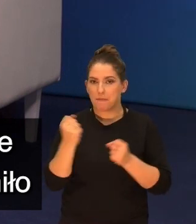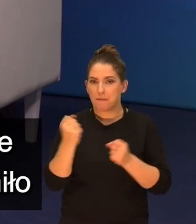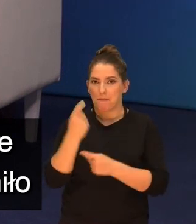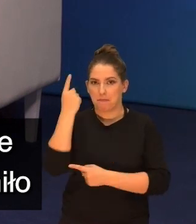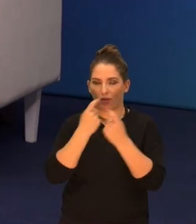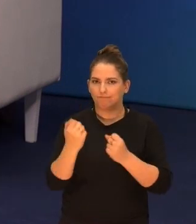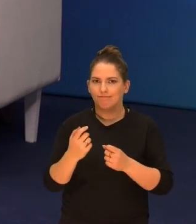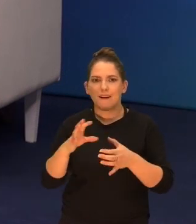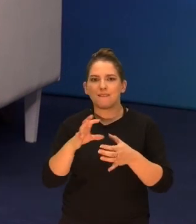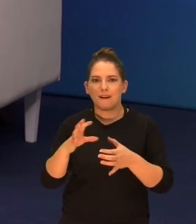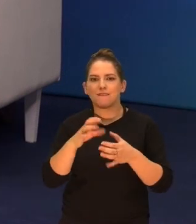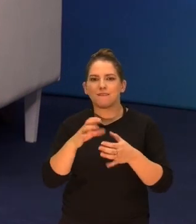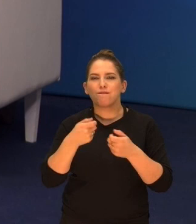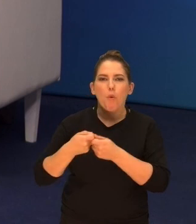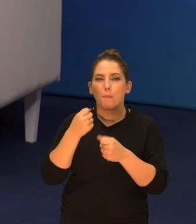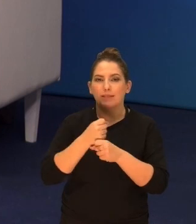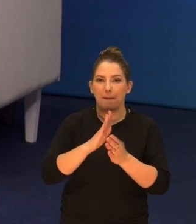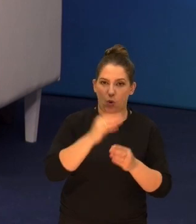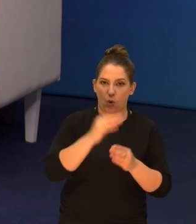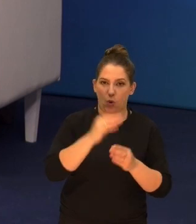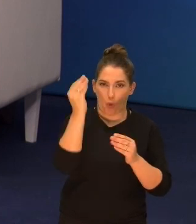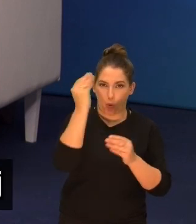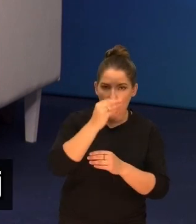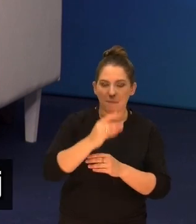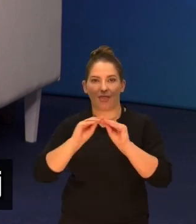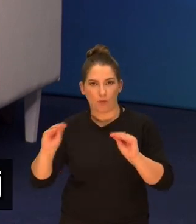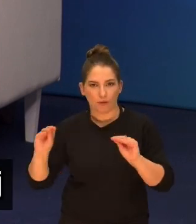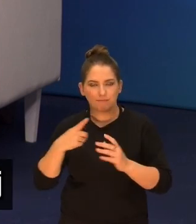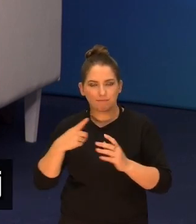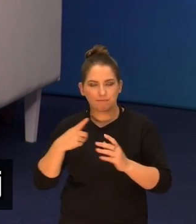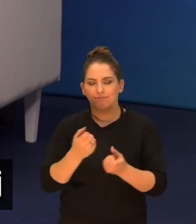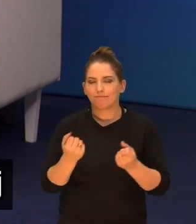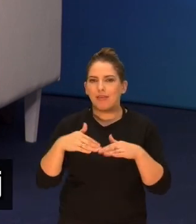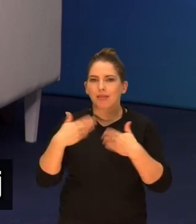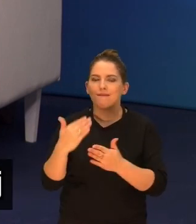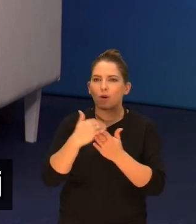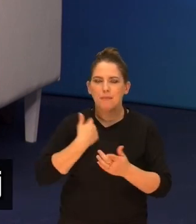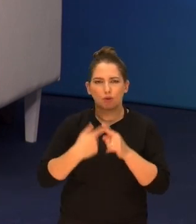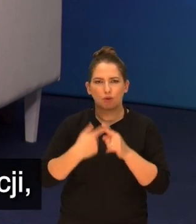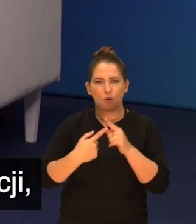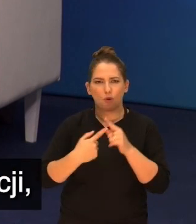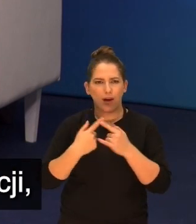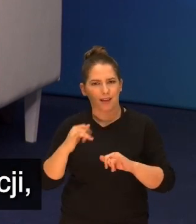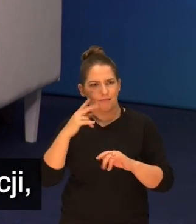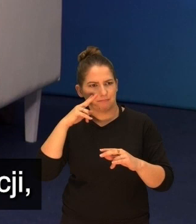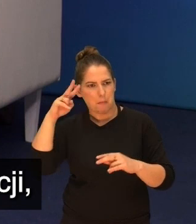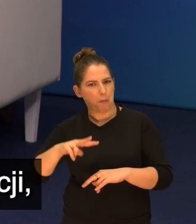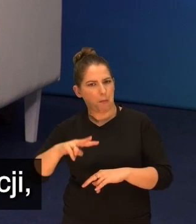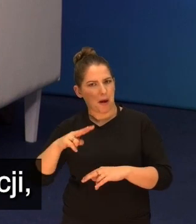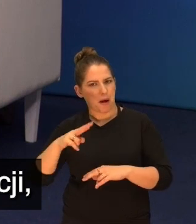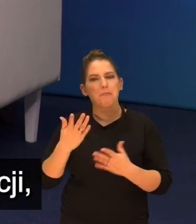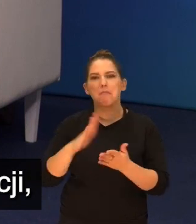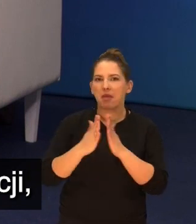myślę, że wzmocniło taką współpracę pomiędzy nauczycielami, uczniami. Naprawdę stworzyło warunki na to, aby troszkę inaczej na siebie popatrzeć.